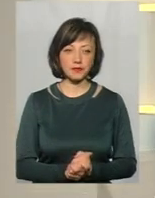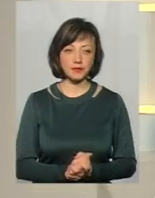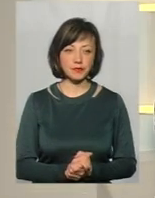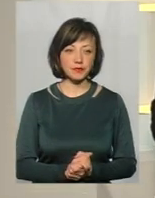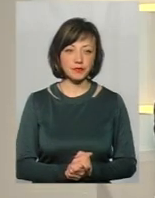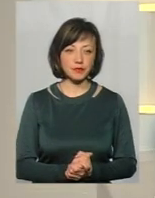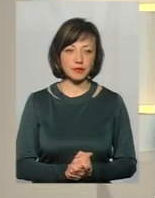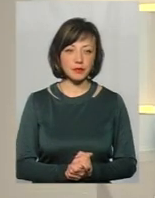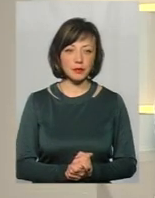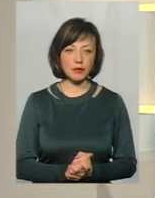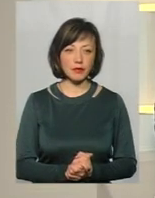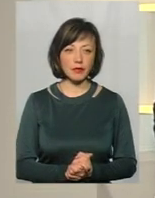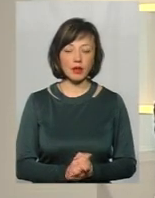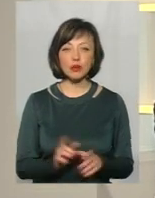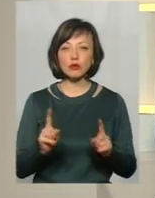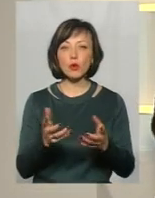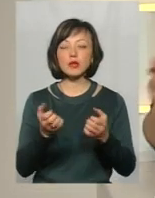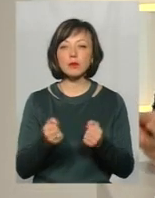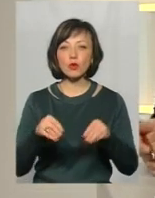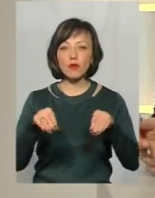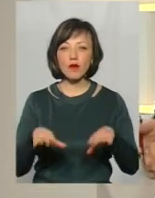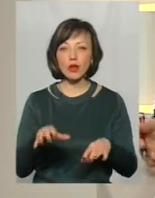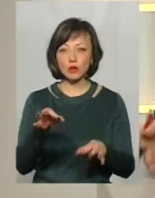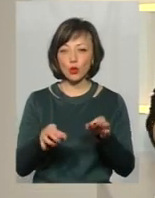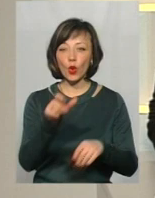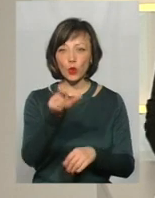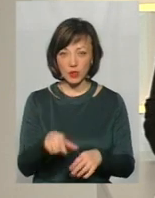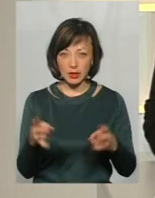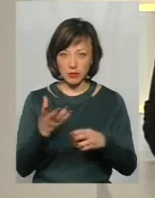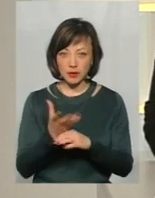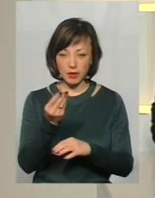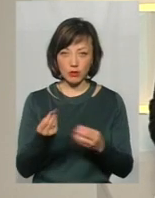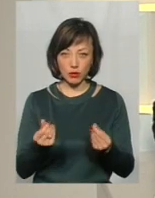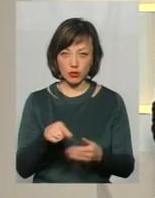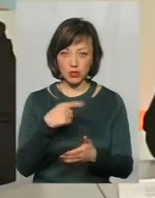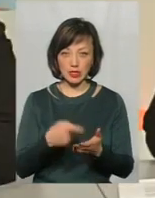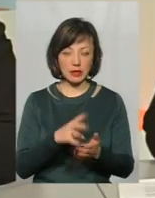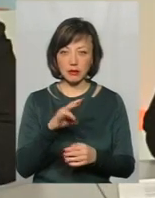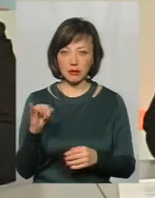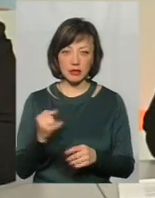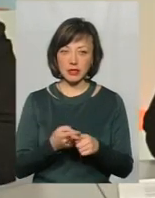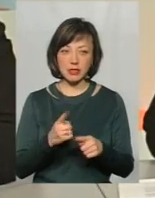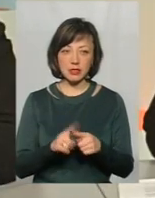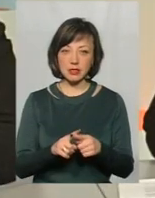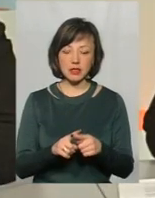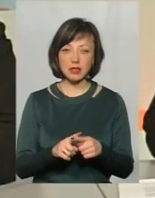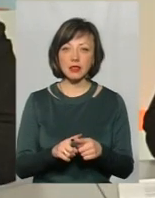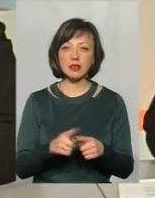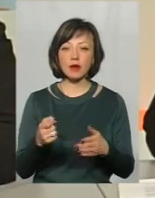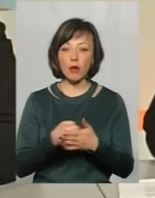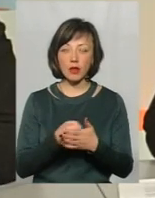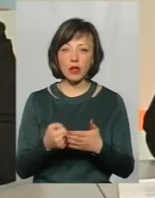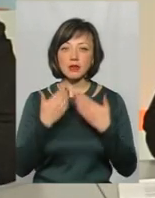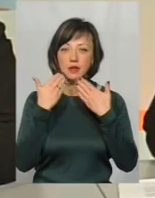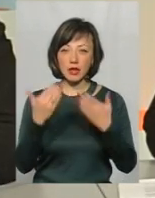щоб отримати ухвалу суду, людині потрібно буде сплачувати якісь кошти? Чи це просто процес, який є? З даним клопотанням до суду